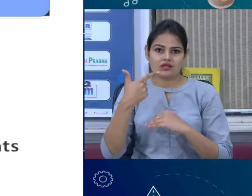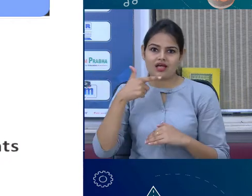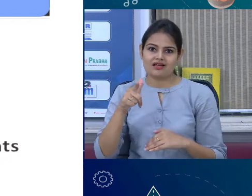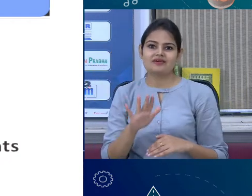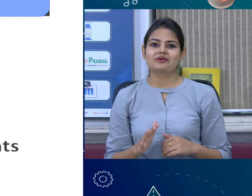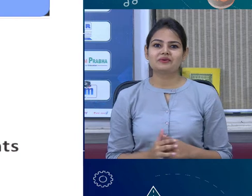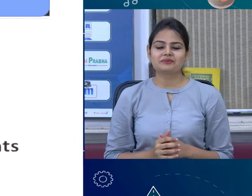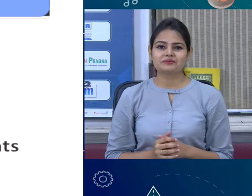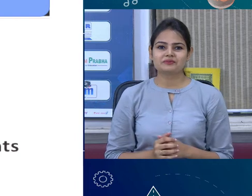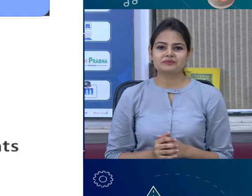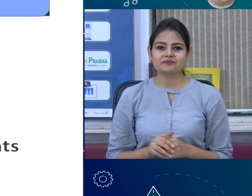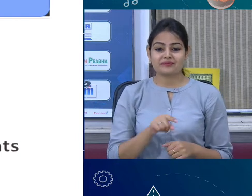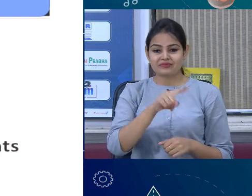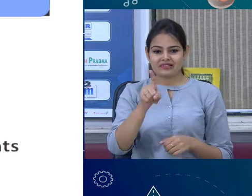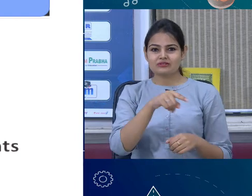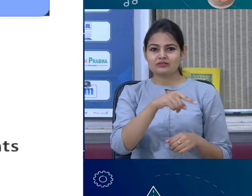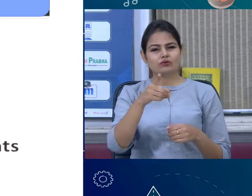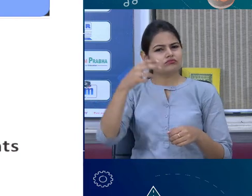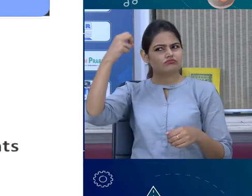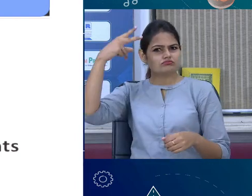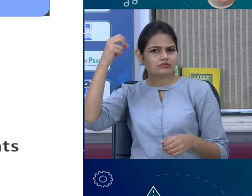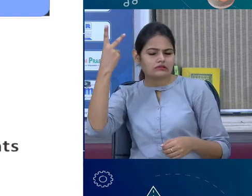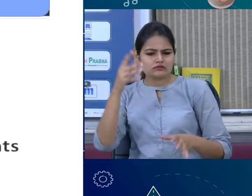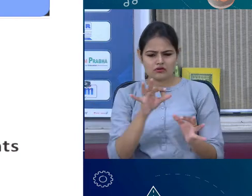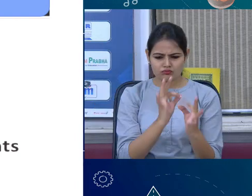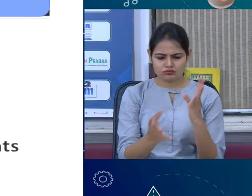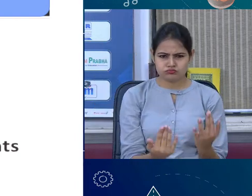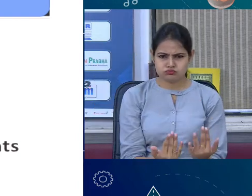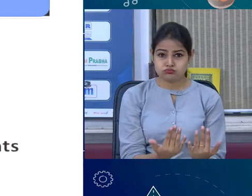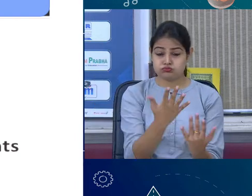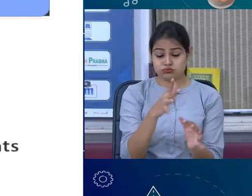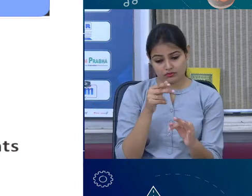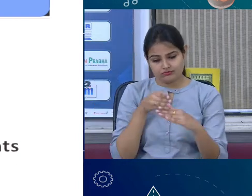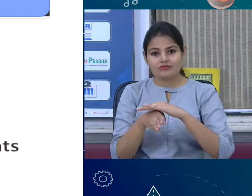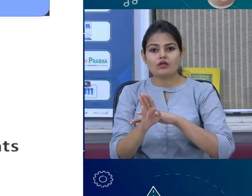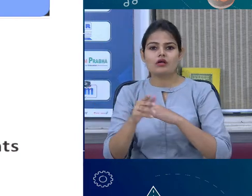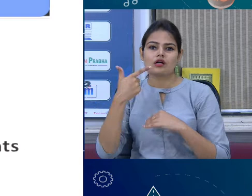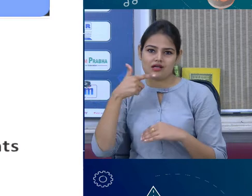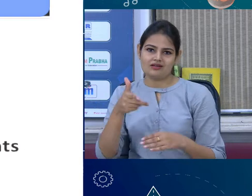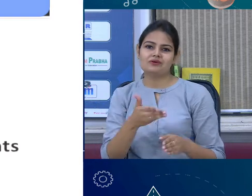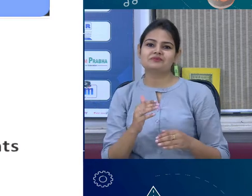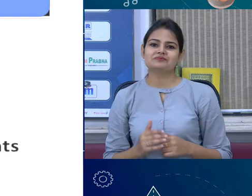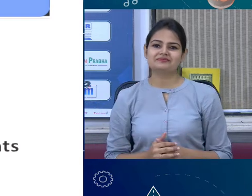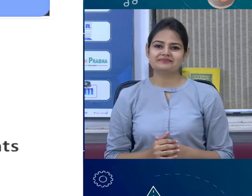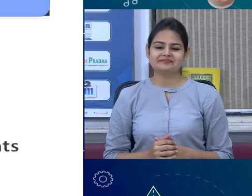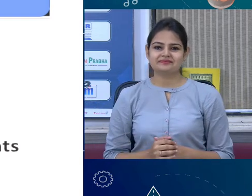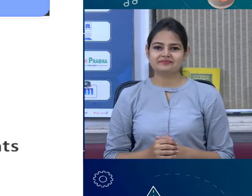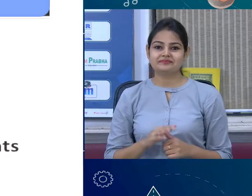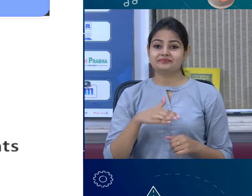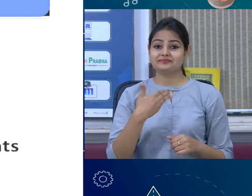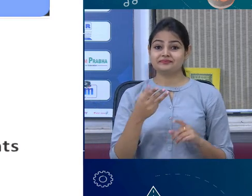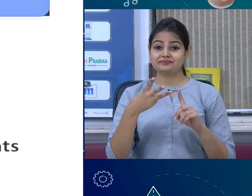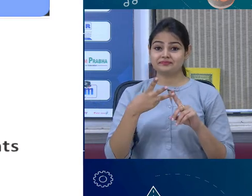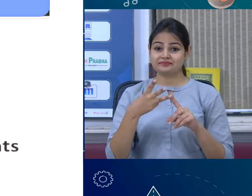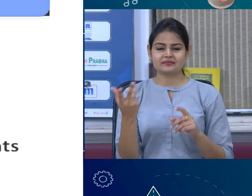में यह property है कि वो electricity और heat को conduct करता है it allows it to pass next property is